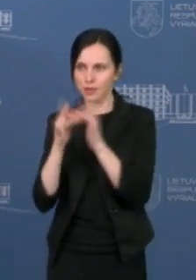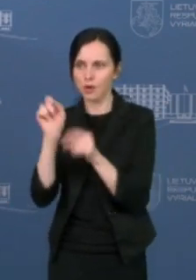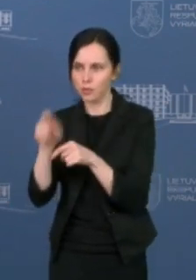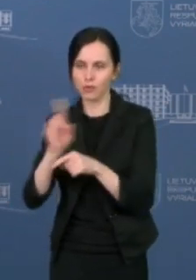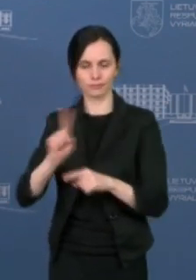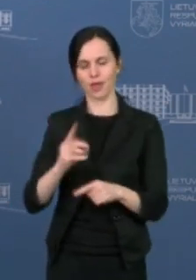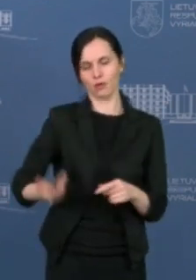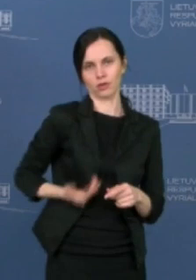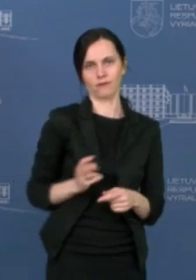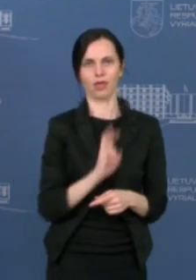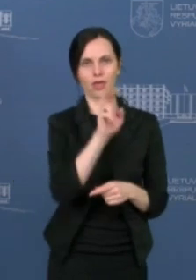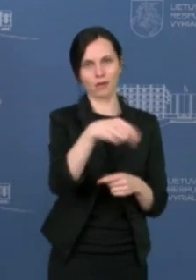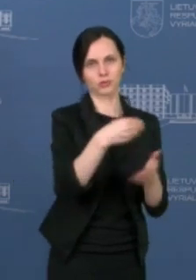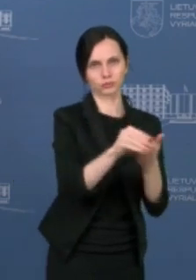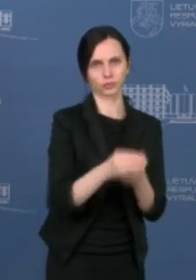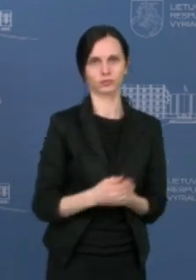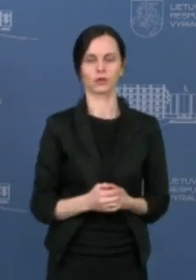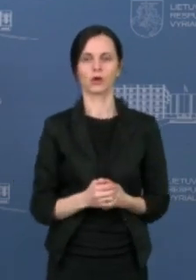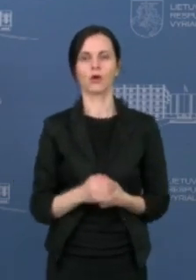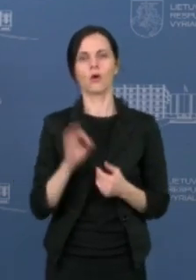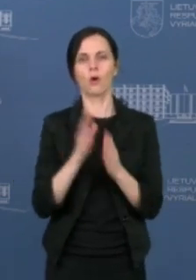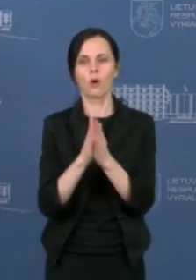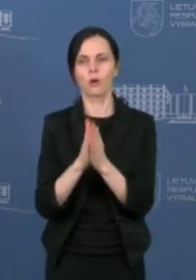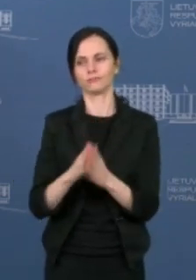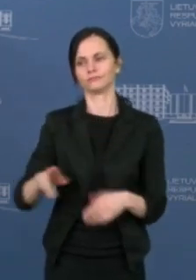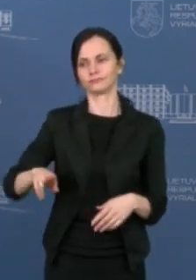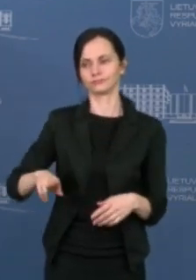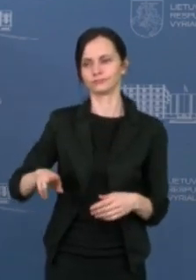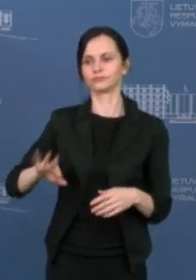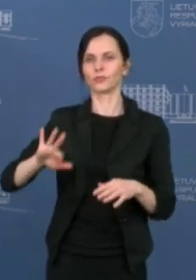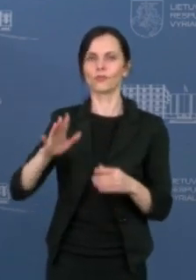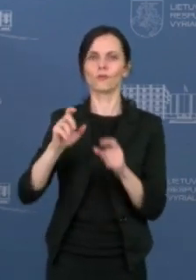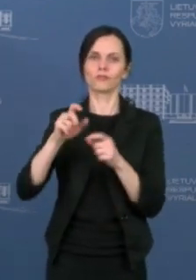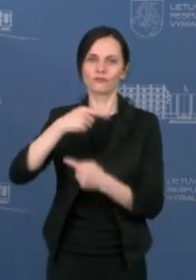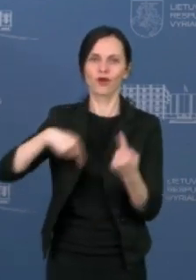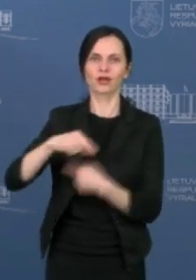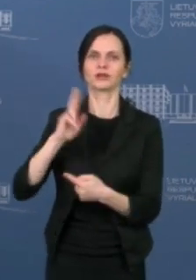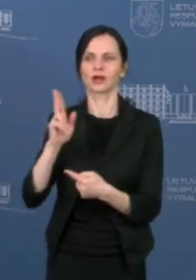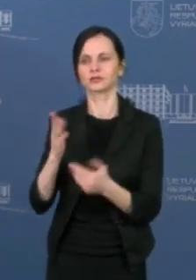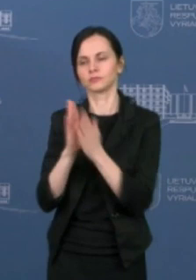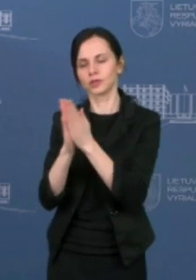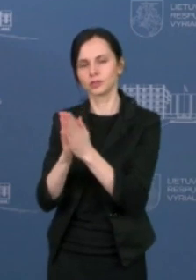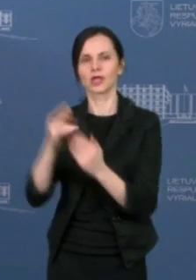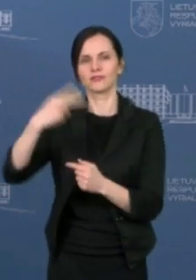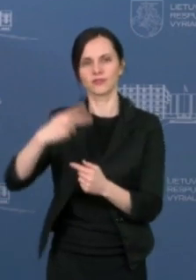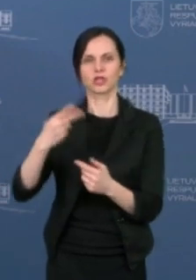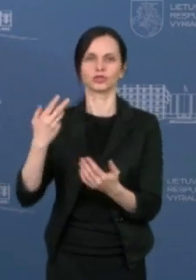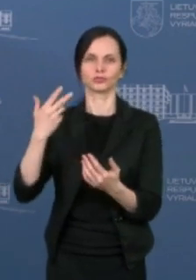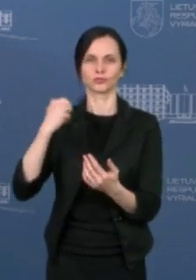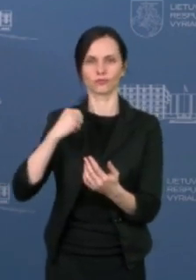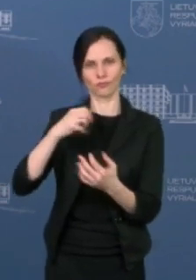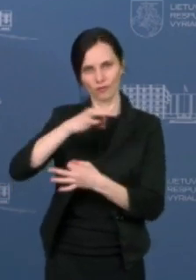žmonės galės užėjti. O iš prekybininkų prašysime, žinoma, užtikrinti 20 kvadratų žmogui tą reikalavimą.